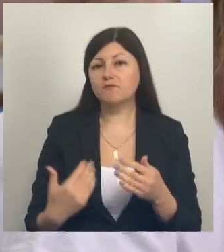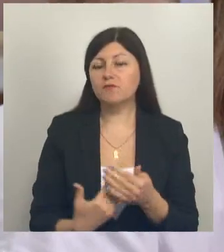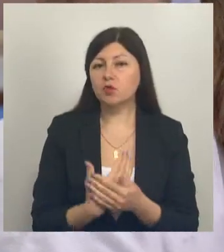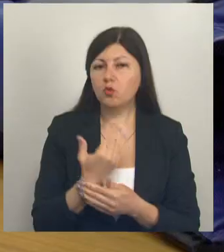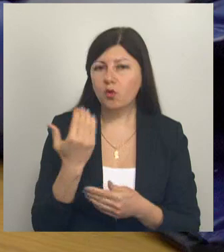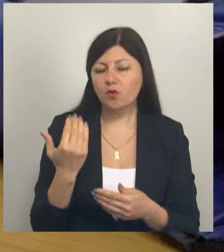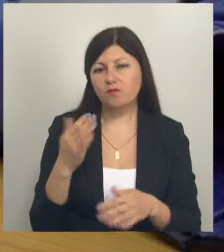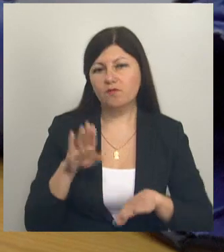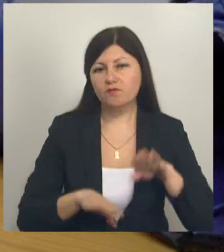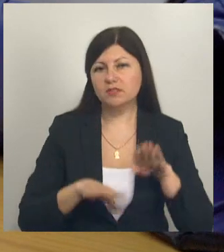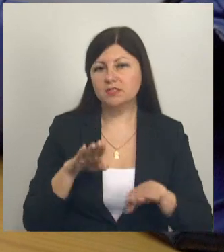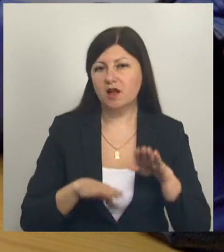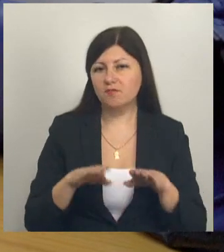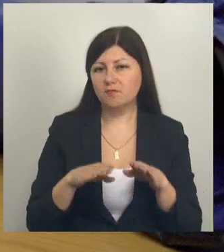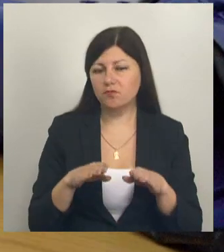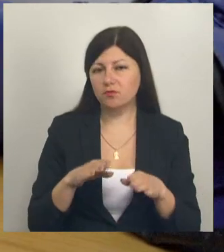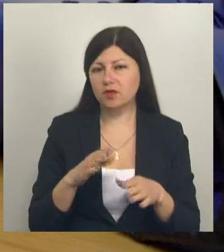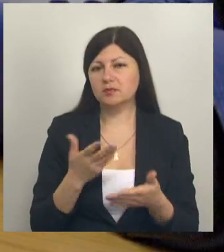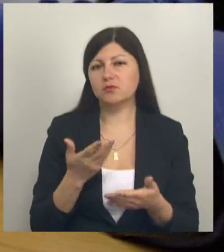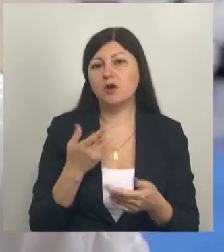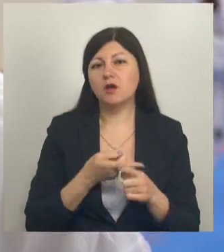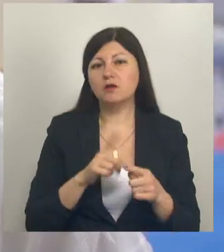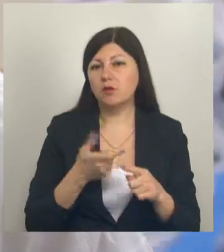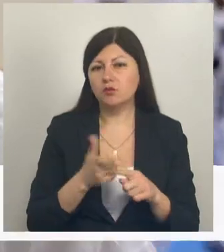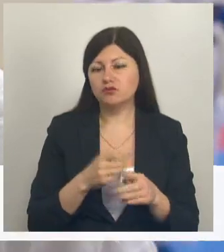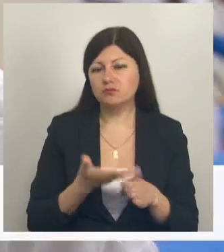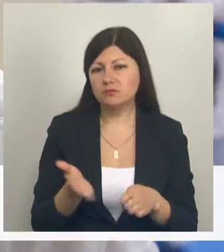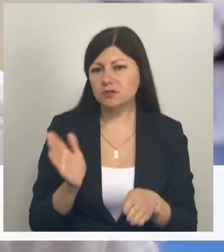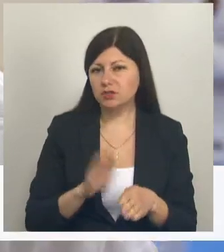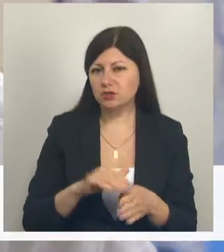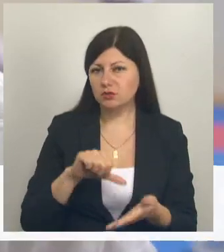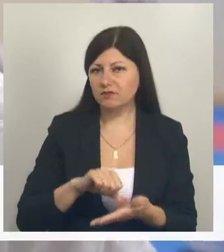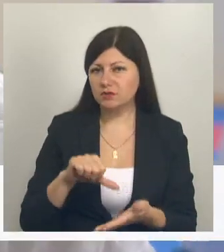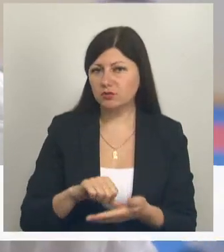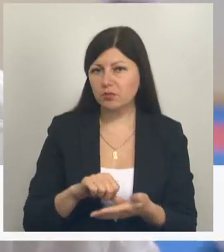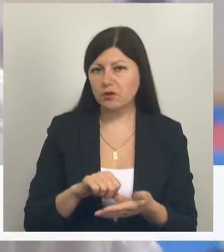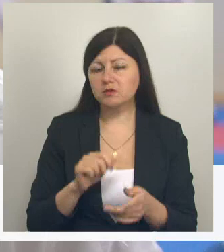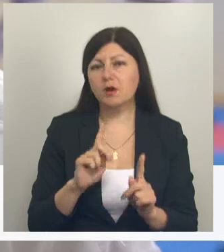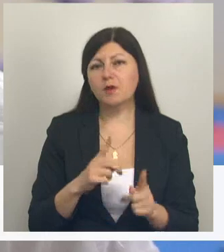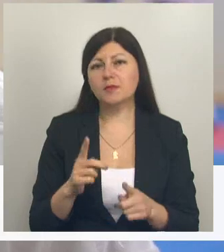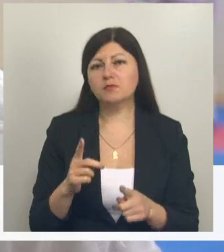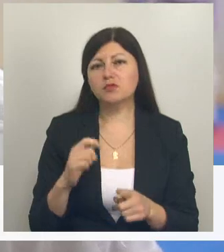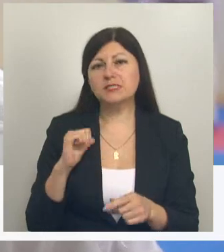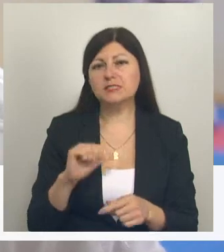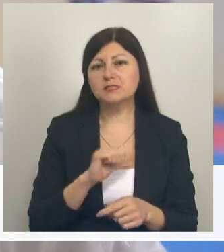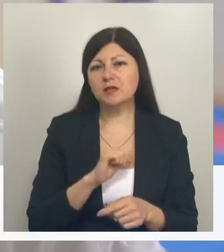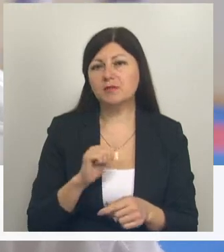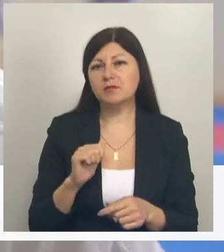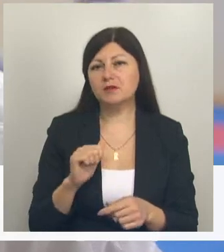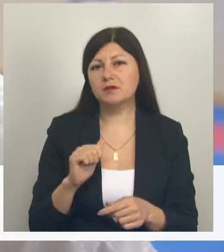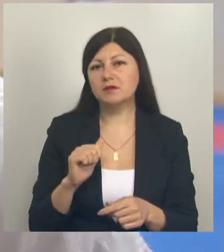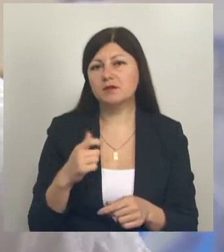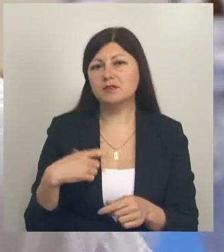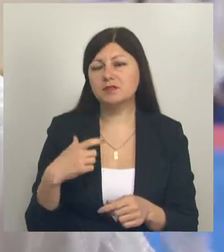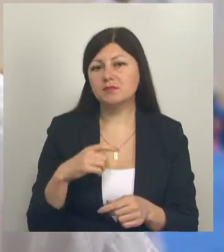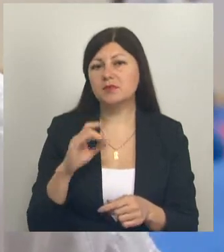абсолютную весовую категорию. В абсолютных категориях очень тяжело выступать. Потому что сами по себе и